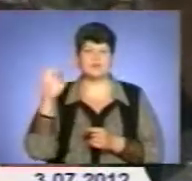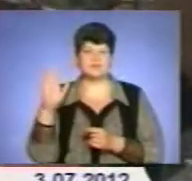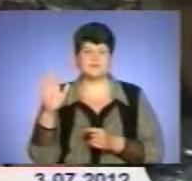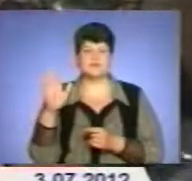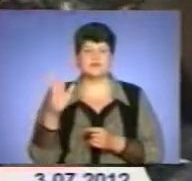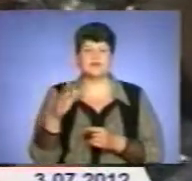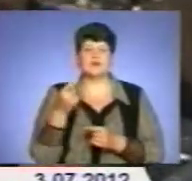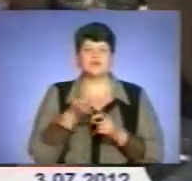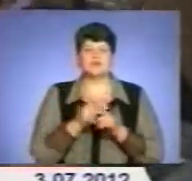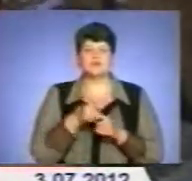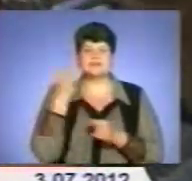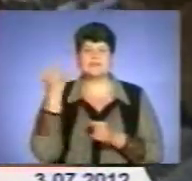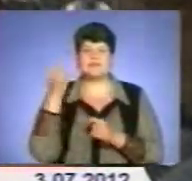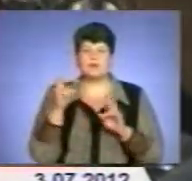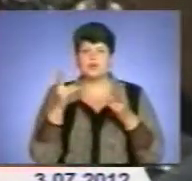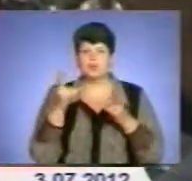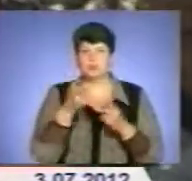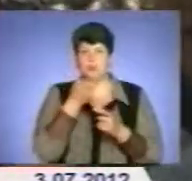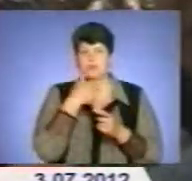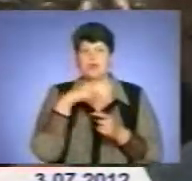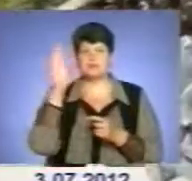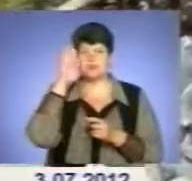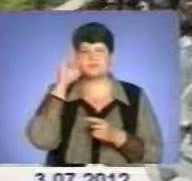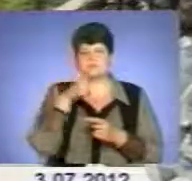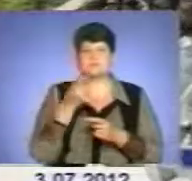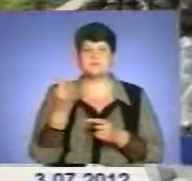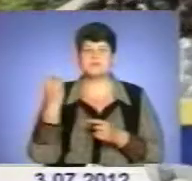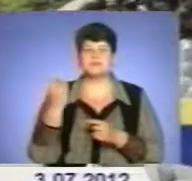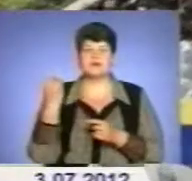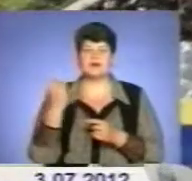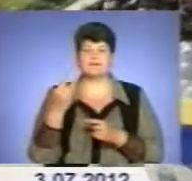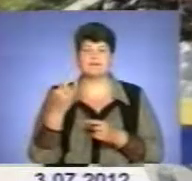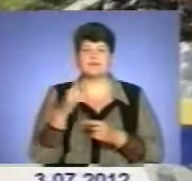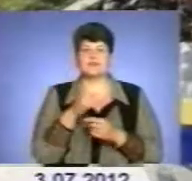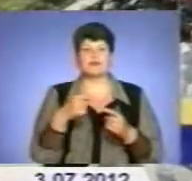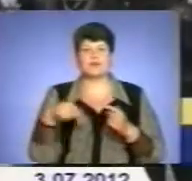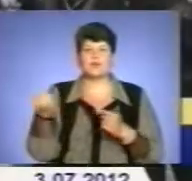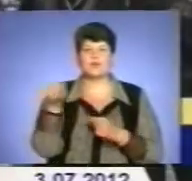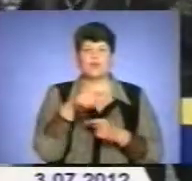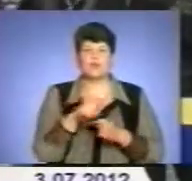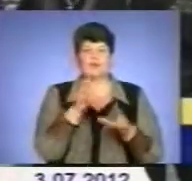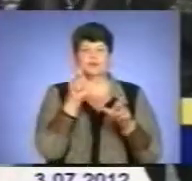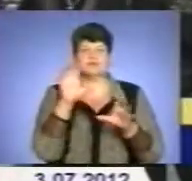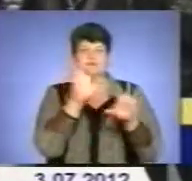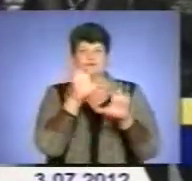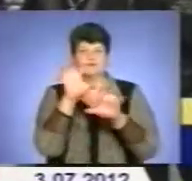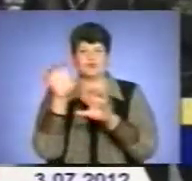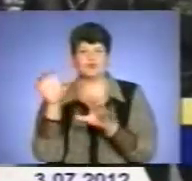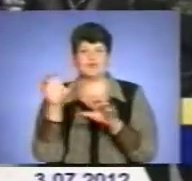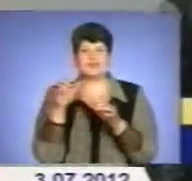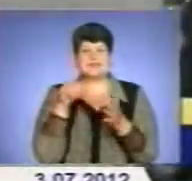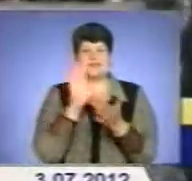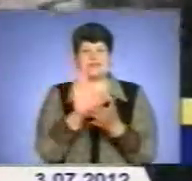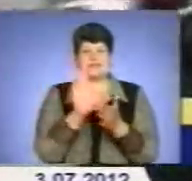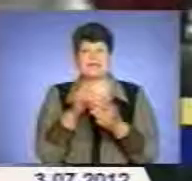дуже порядні хлопці. І мені з ними цікаво. Навколо байкерів зібралися городяни, фотографуються та сигналять один